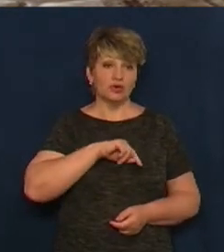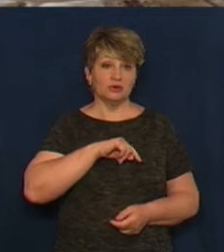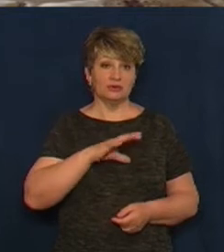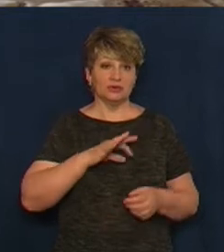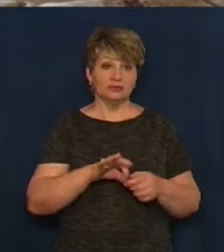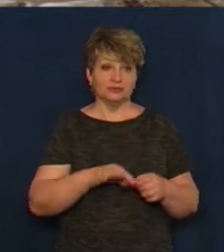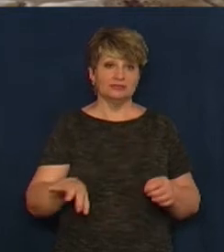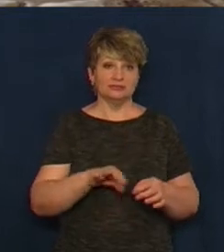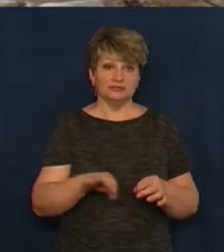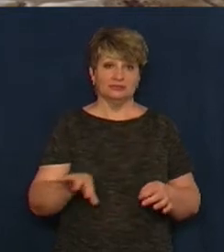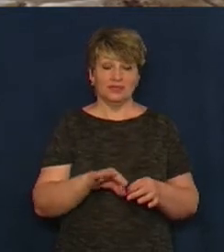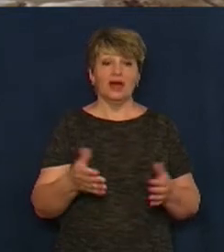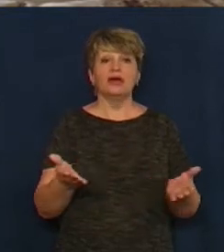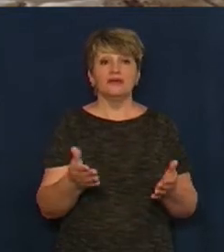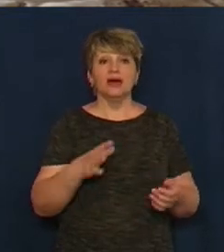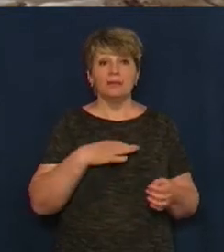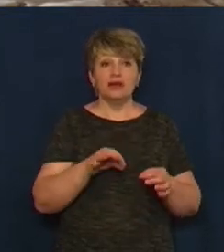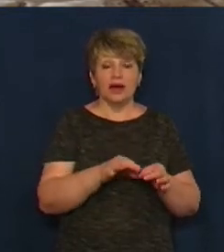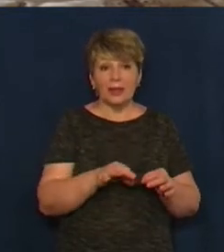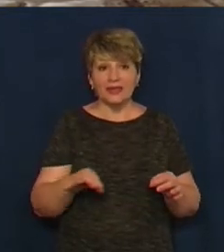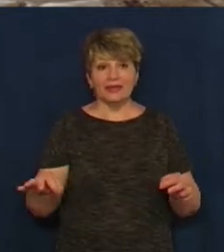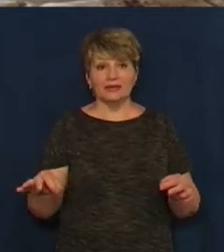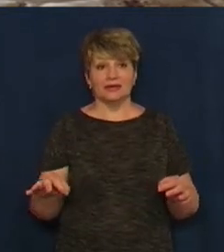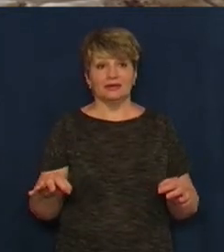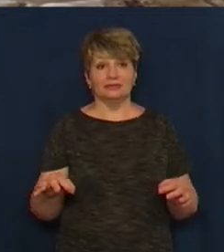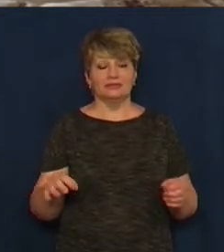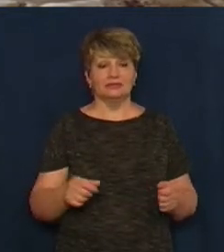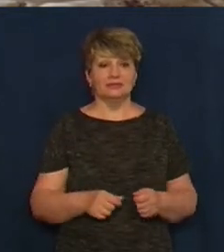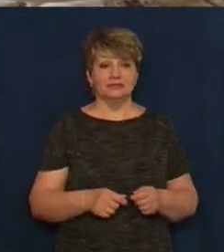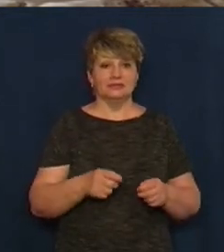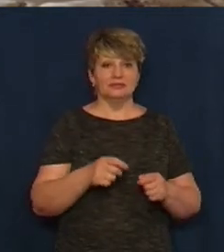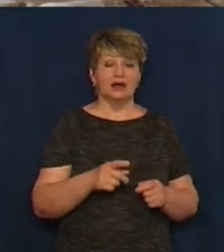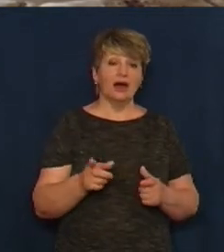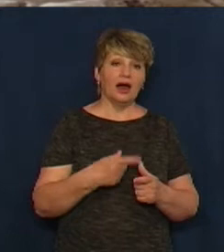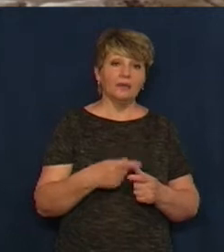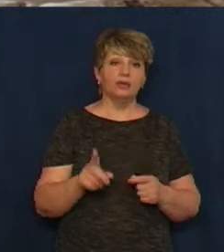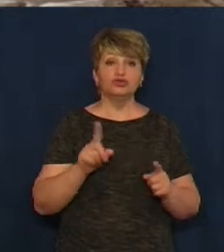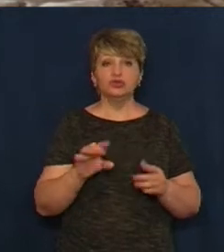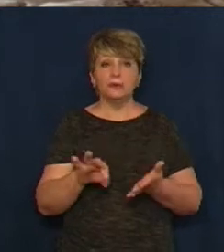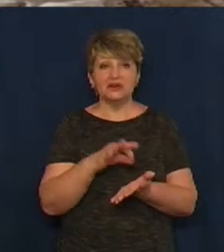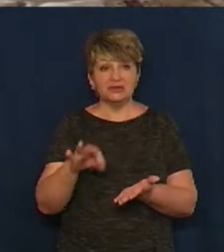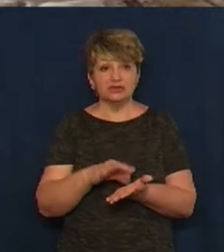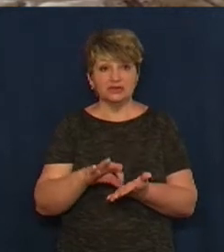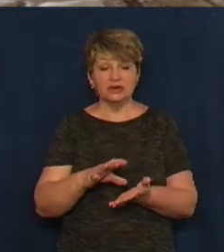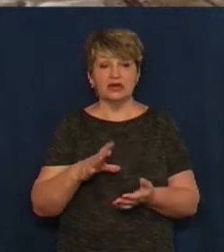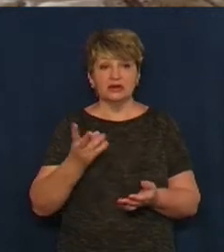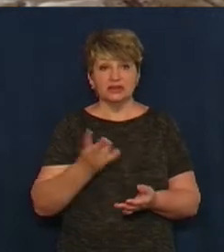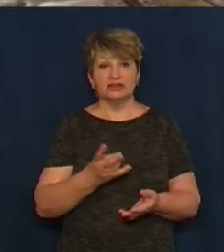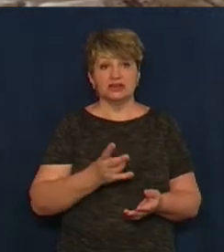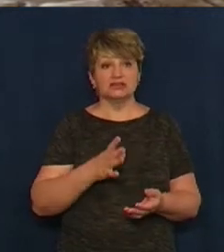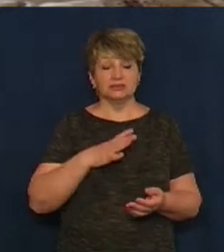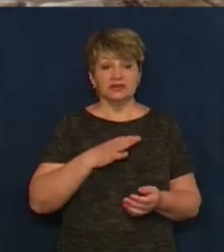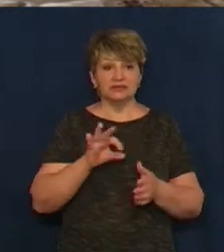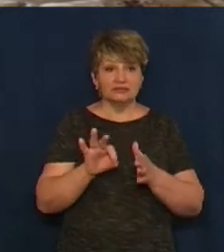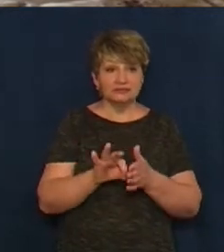Де була якась така нитка, або пришити щось, то треба було тільки на кісточку.